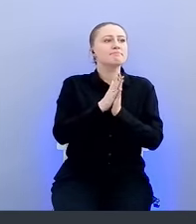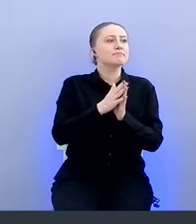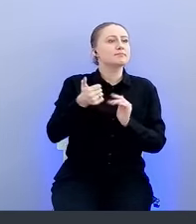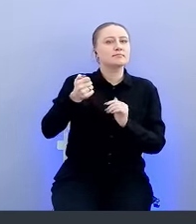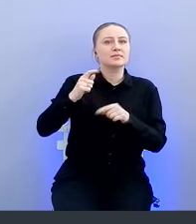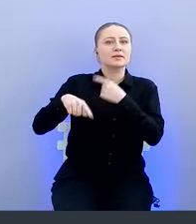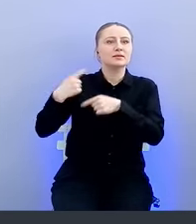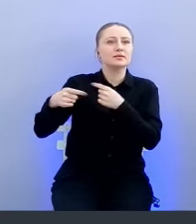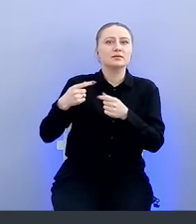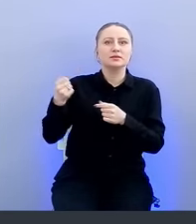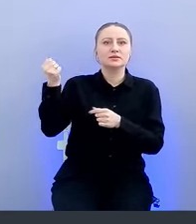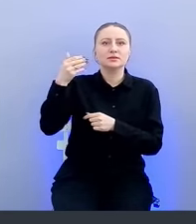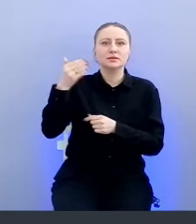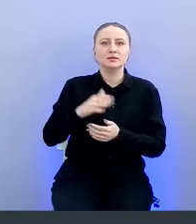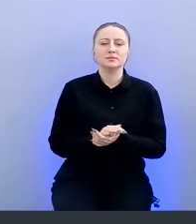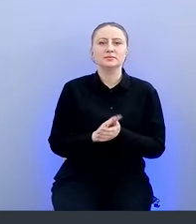подать?